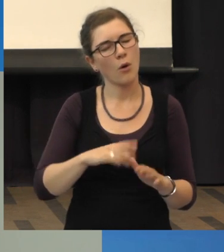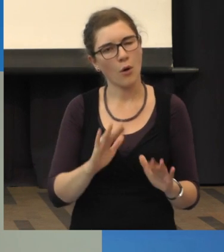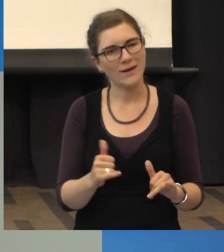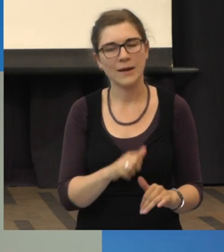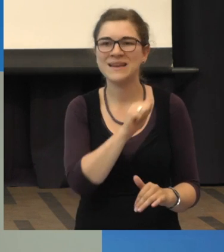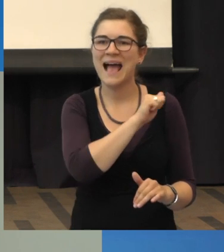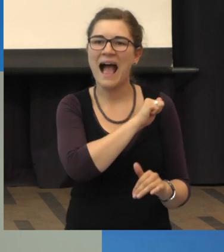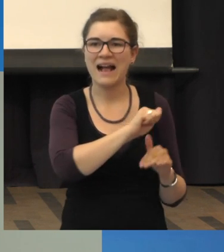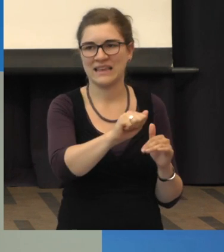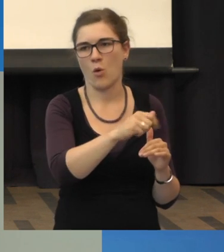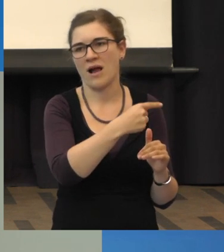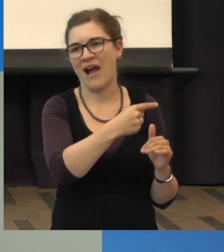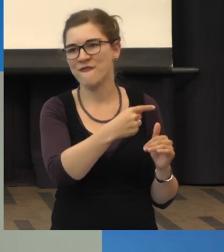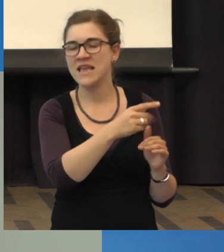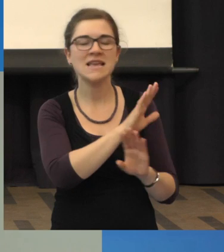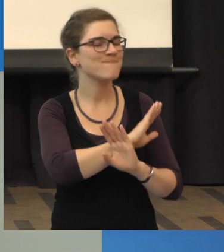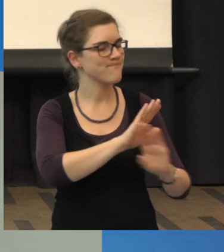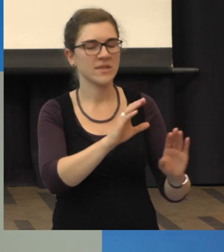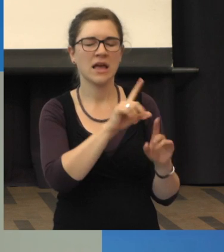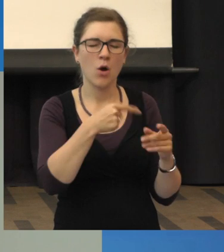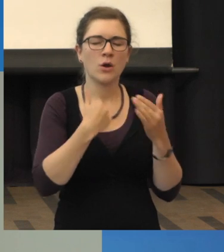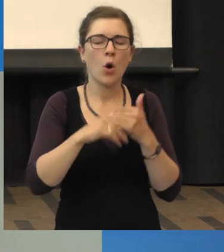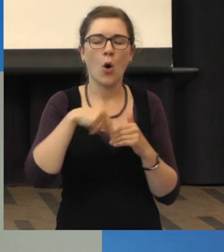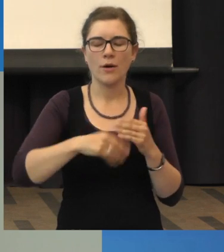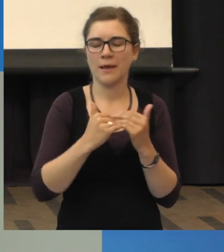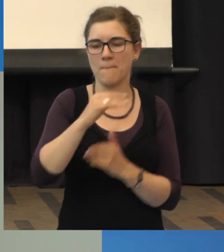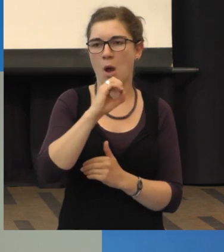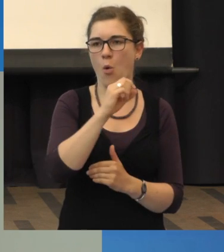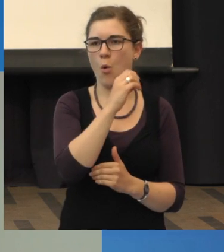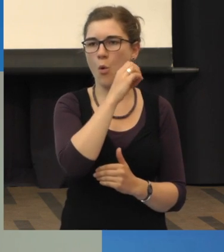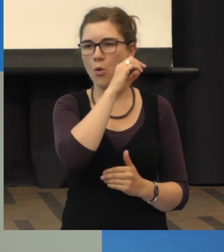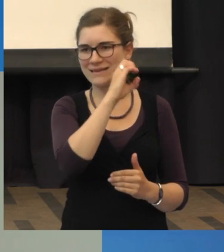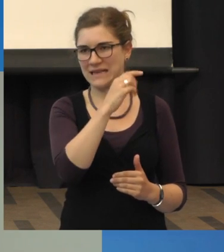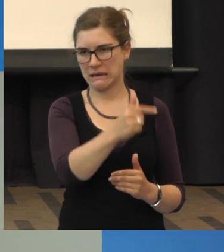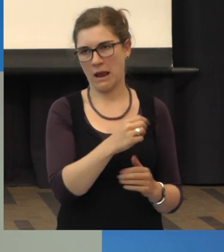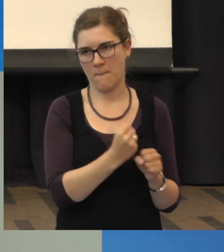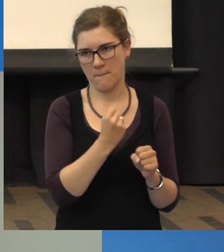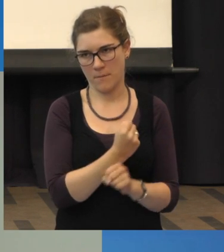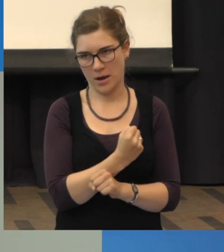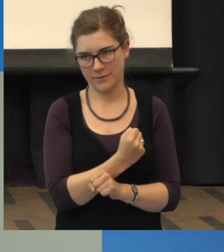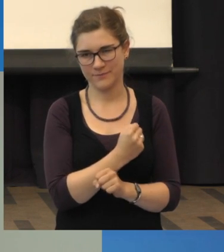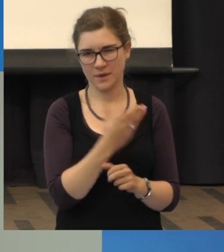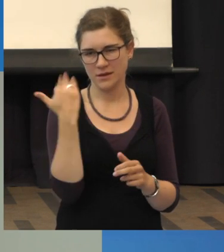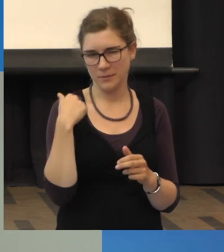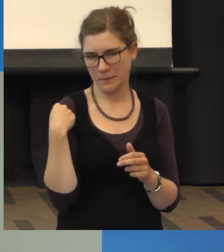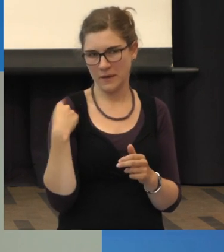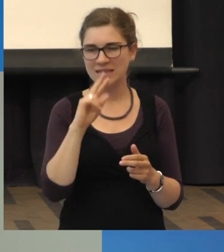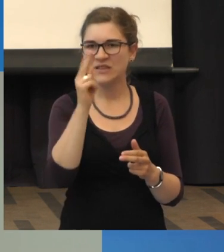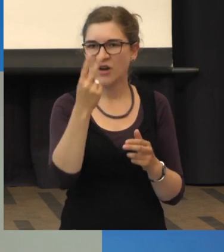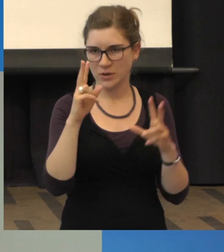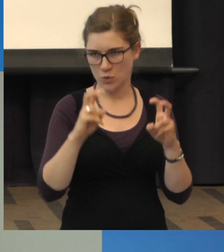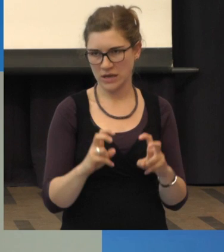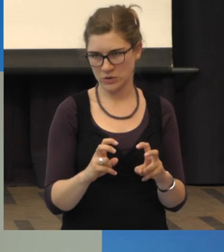Angiografie, wenn es geht, sondern mit dem OCT, weil das viel genauer ist. Also das ist die zweite Untersuchung, die Sie da in den Bildern gesehen haben.